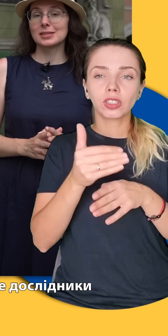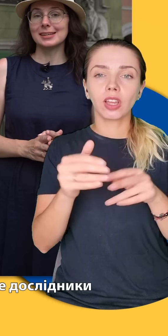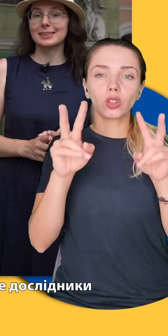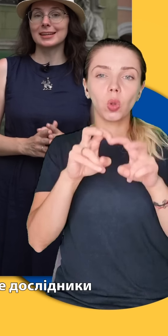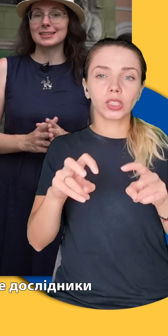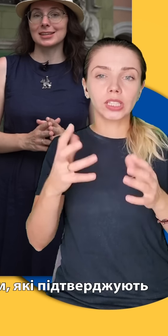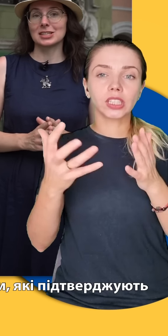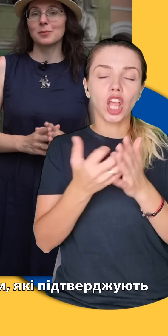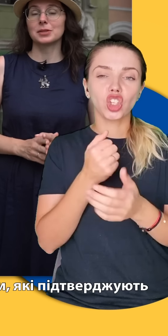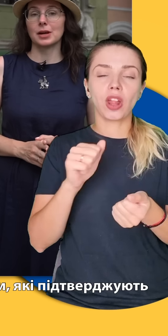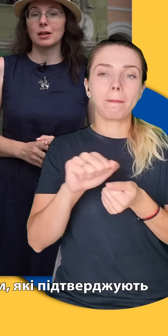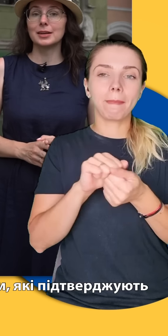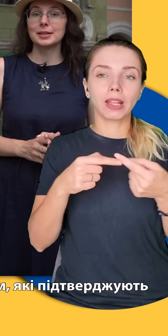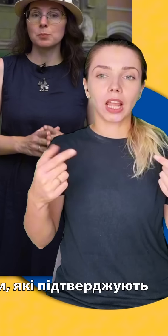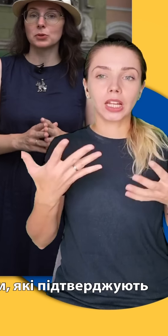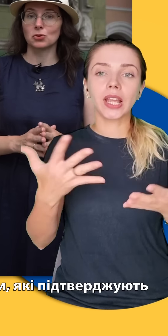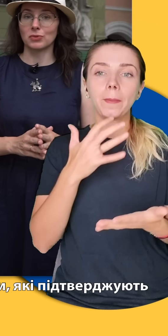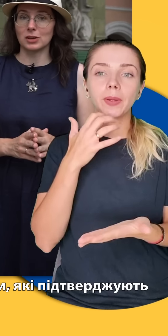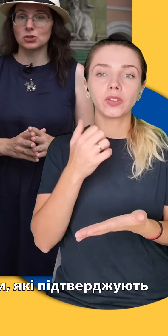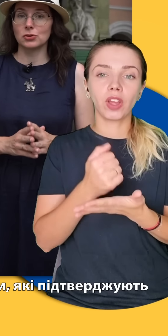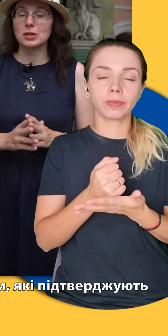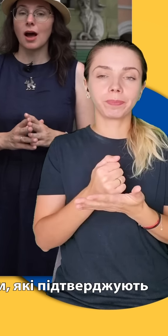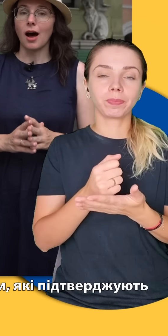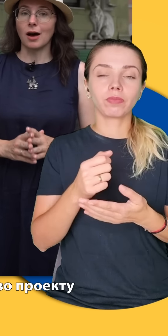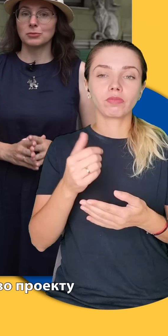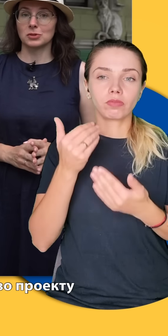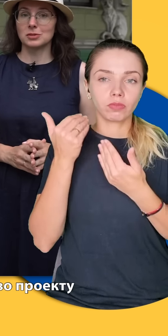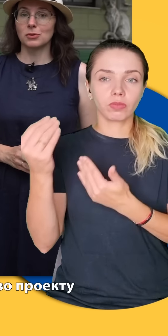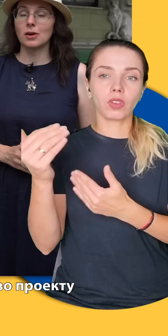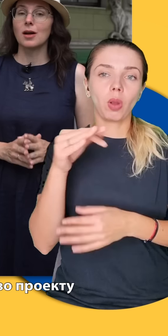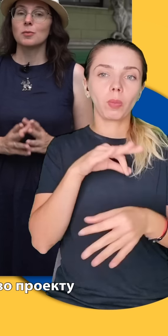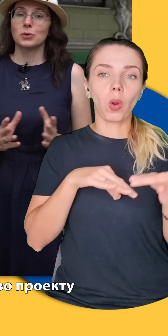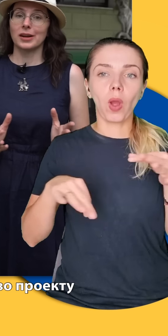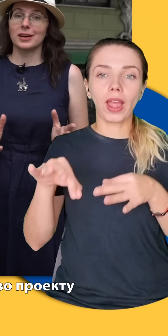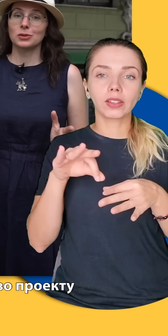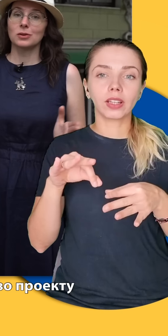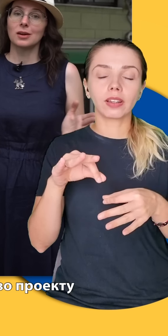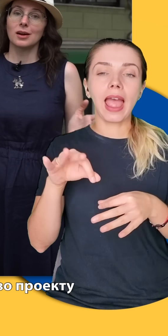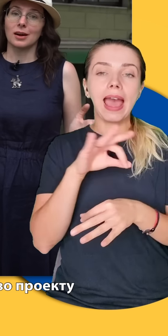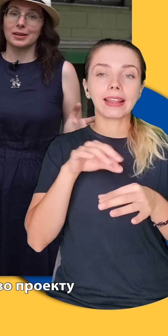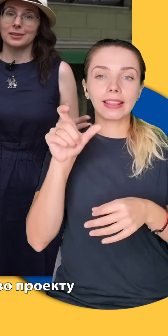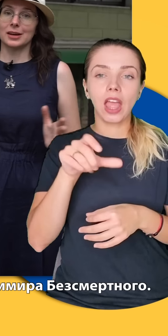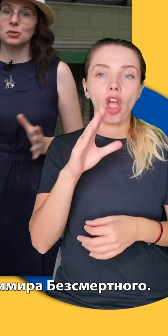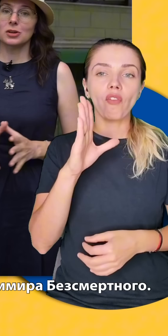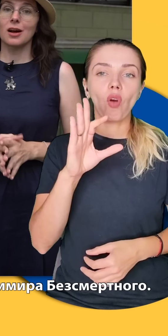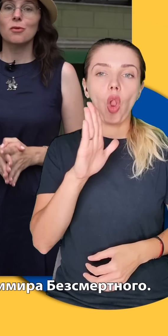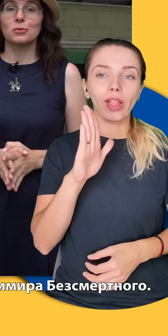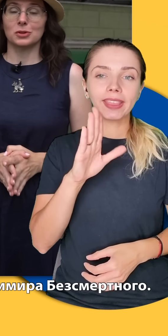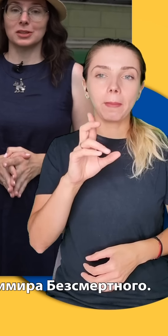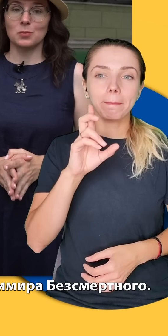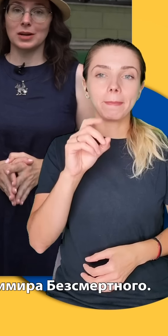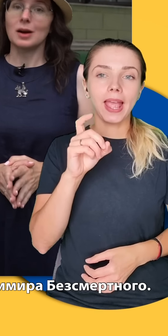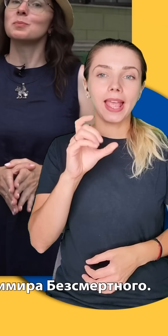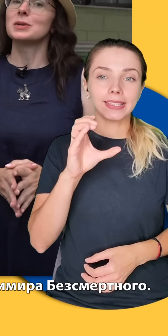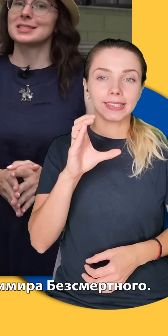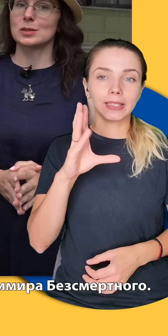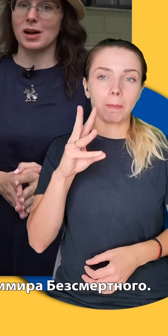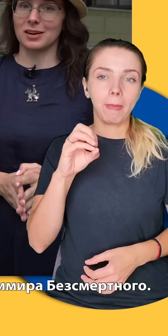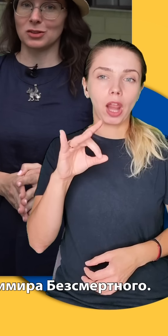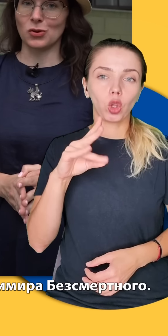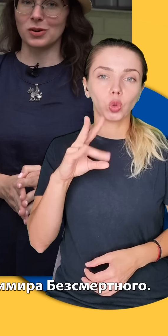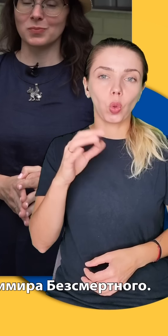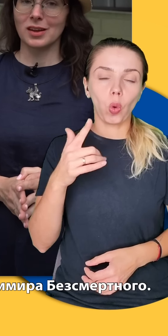пізніше дослідники знайшли матеріали, які підтверджують авторство проєкту архітектора Володимира